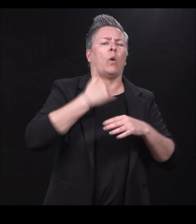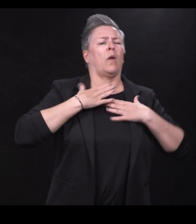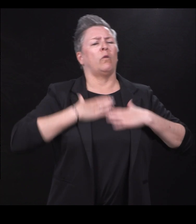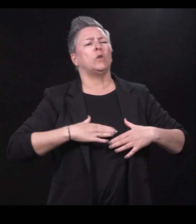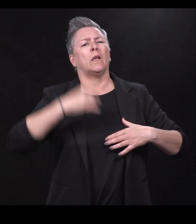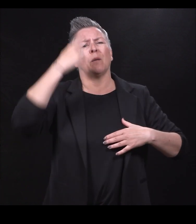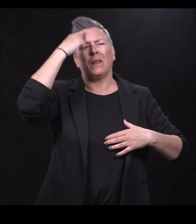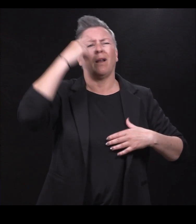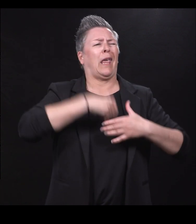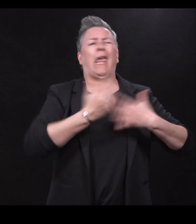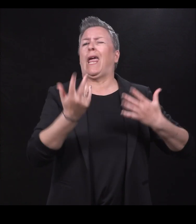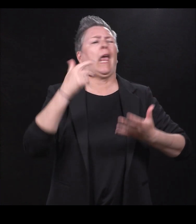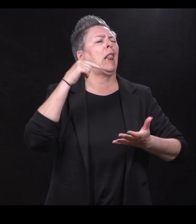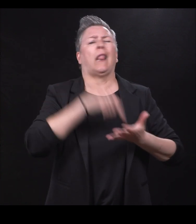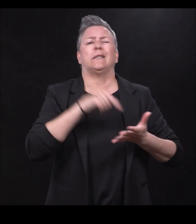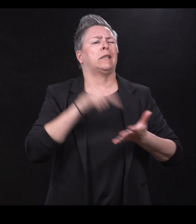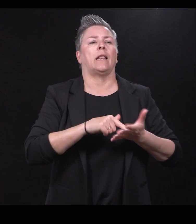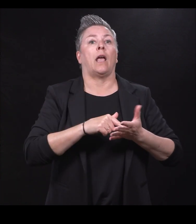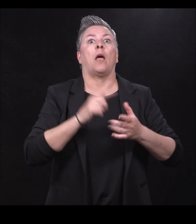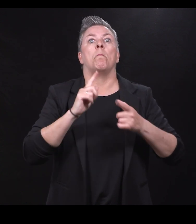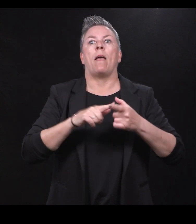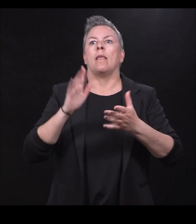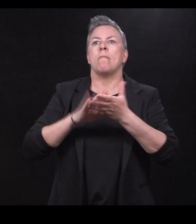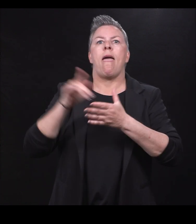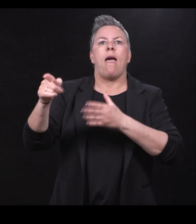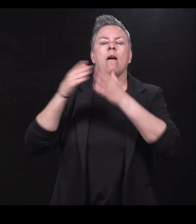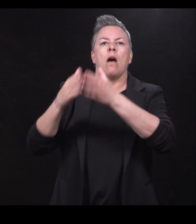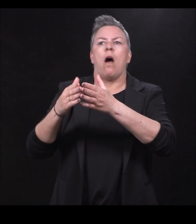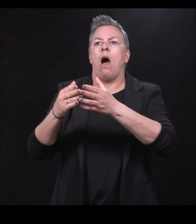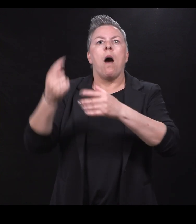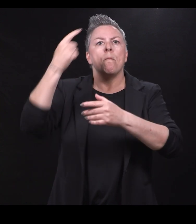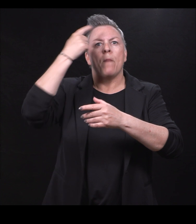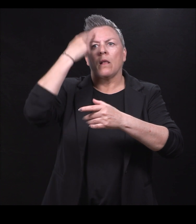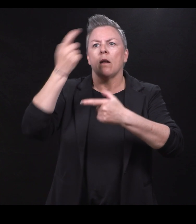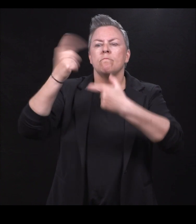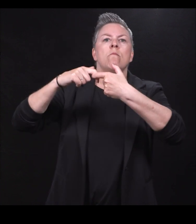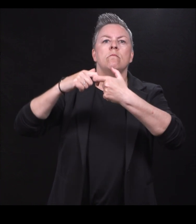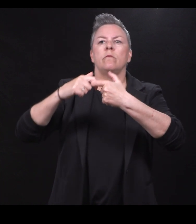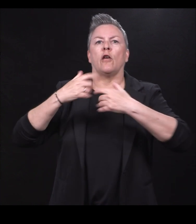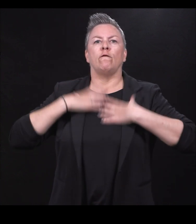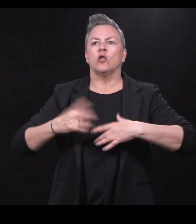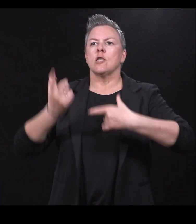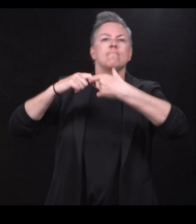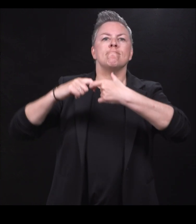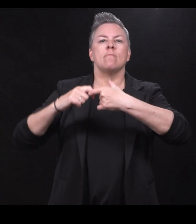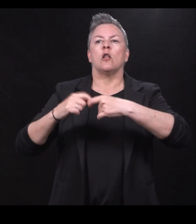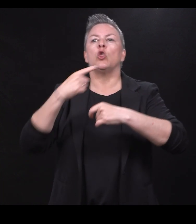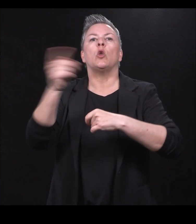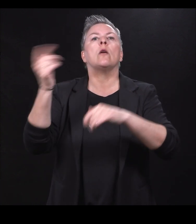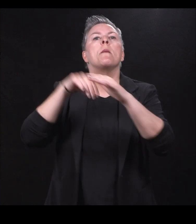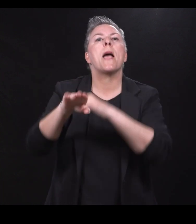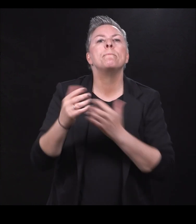mentalt ikke til stede før Windjammer til å være både mentalt påskudd og fysisk til stede når de kommer hjem.